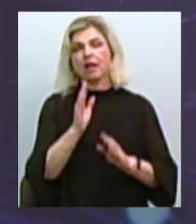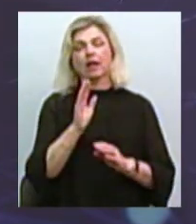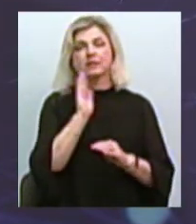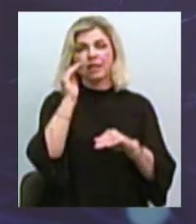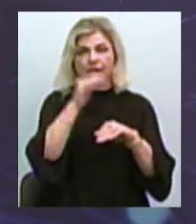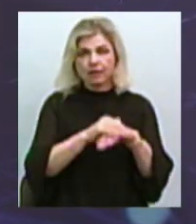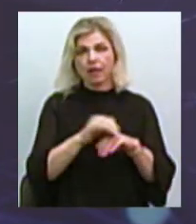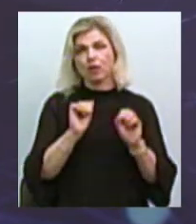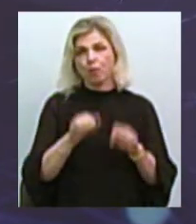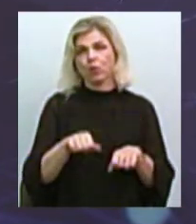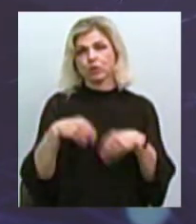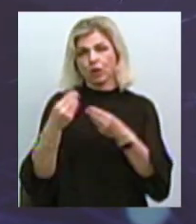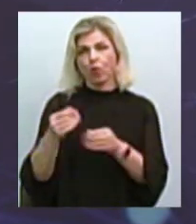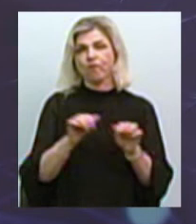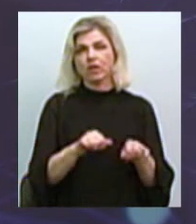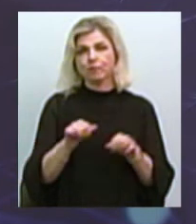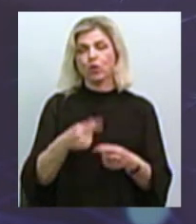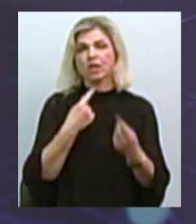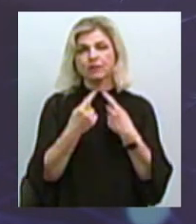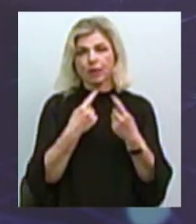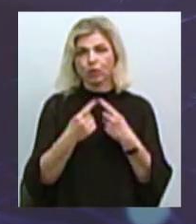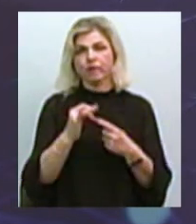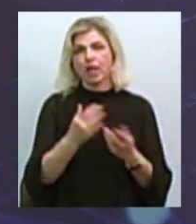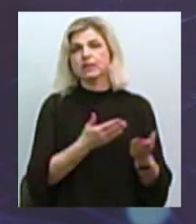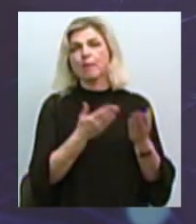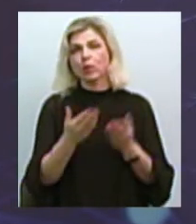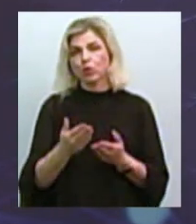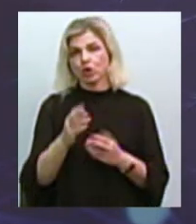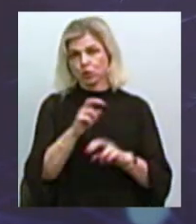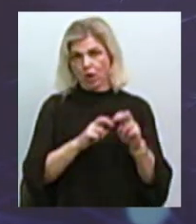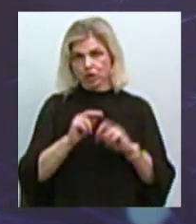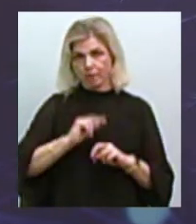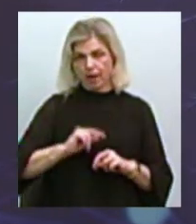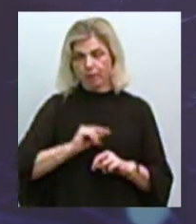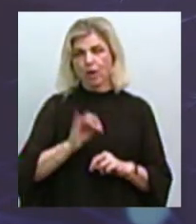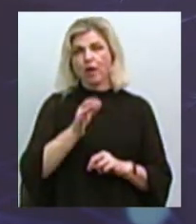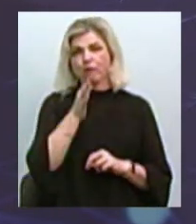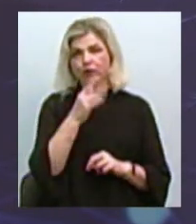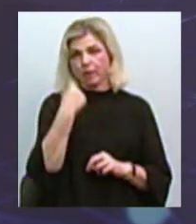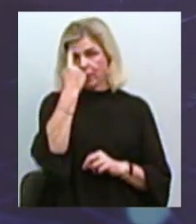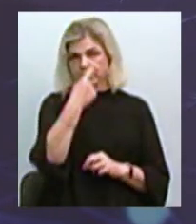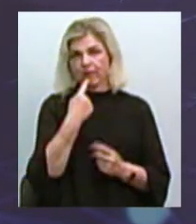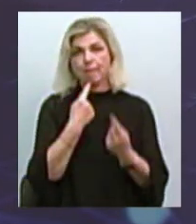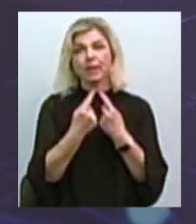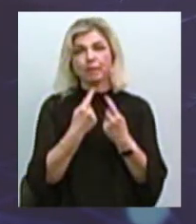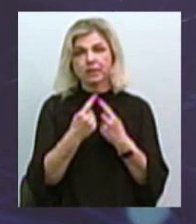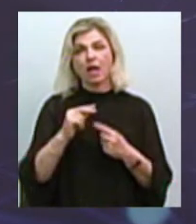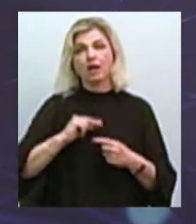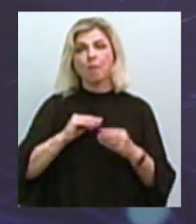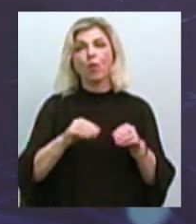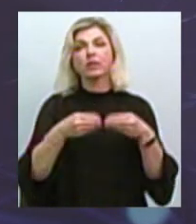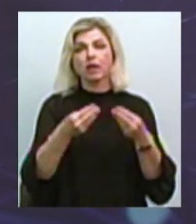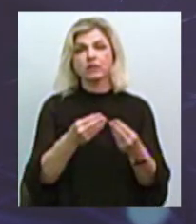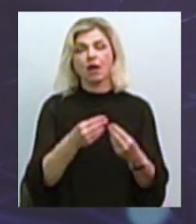можливість спілкуватись і працювати з запрошеними шукачами роботи. І безпосередньо під час особистої співбесіди роботодавець